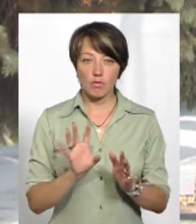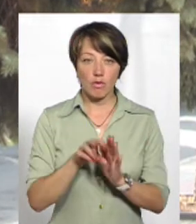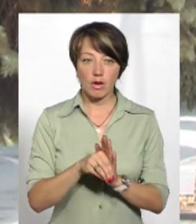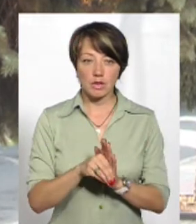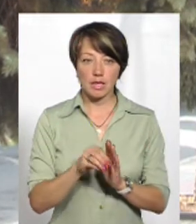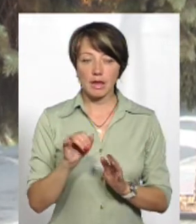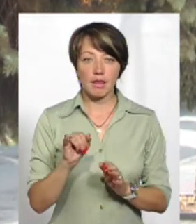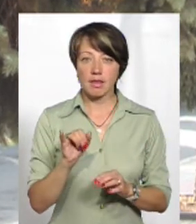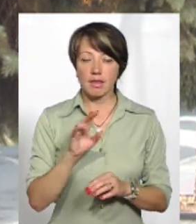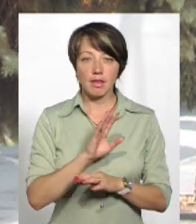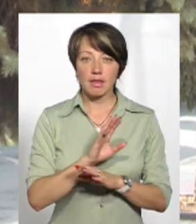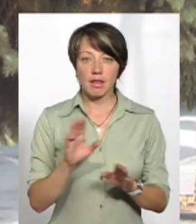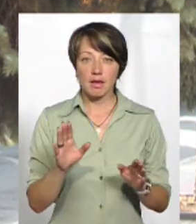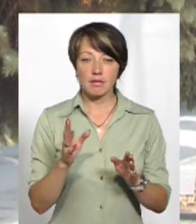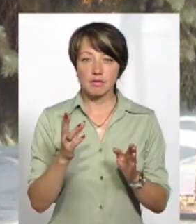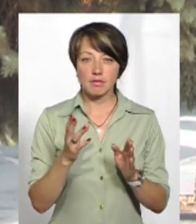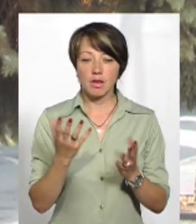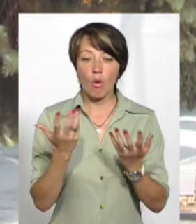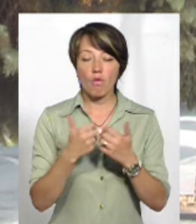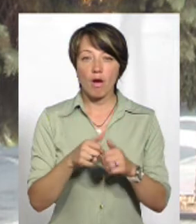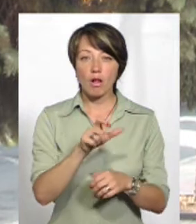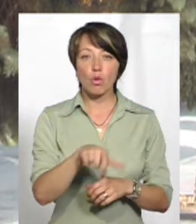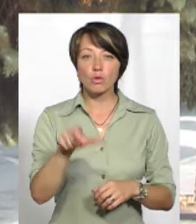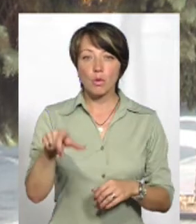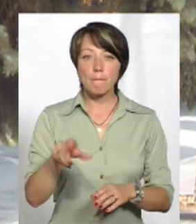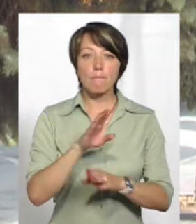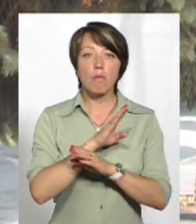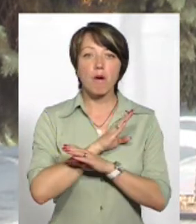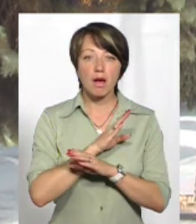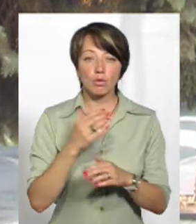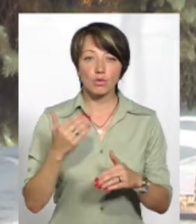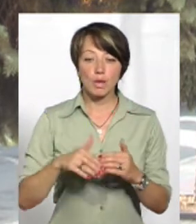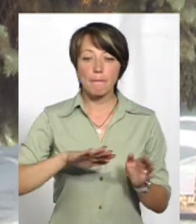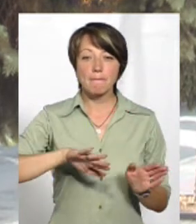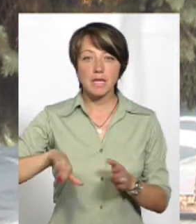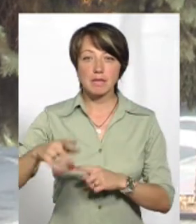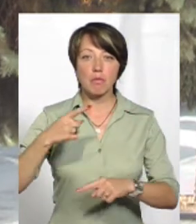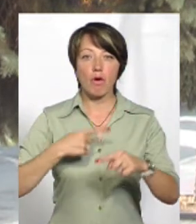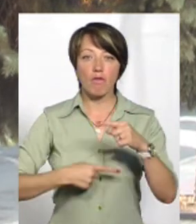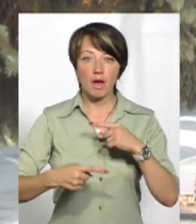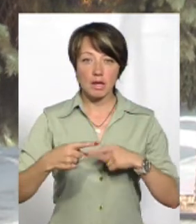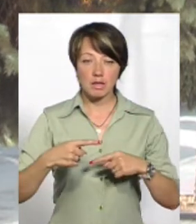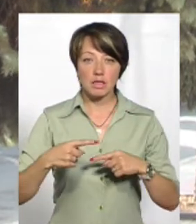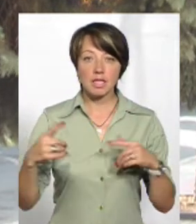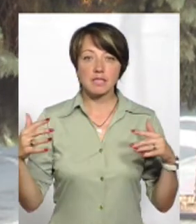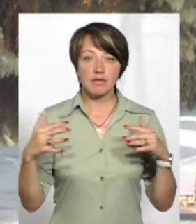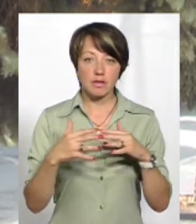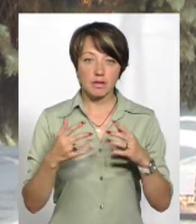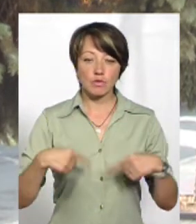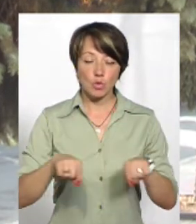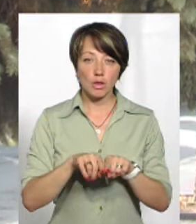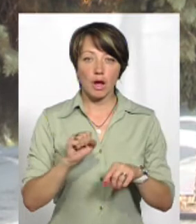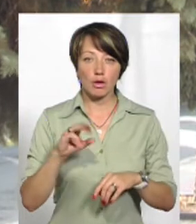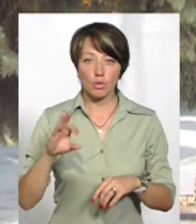і не вкладав цифру ті особи, які померли після вже повернення з зони